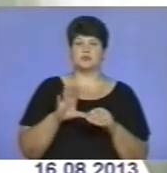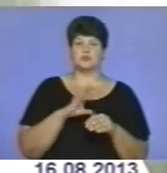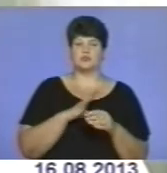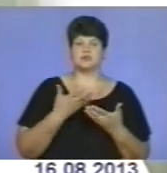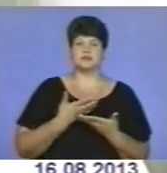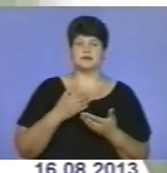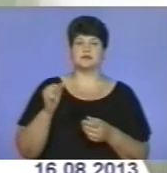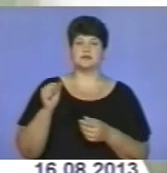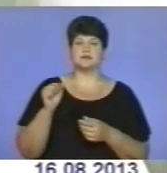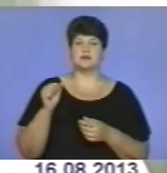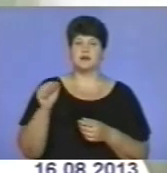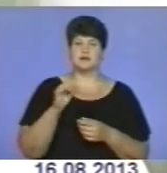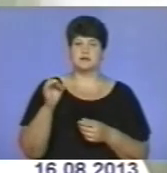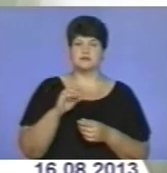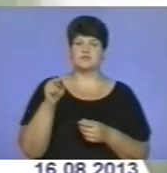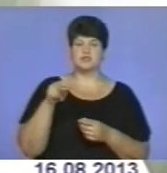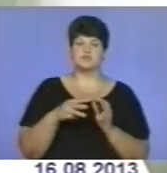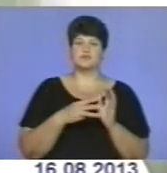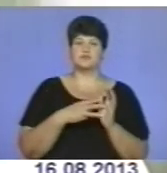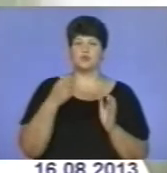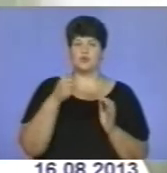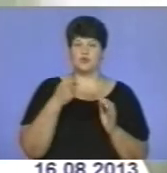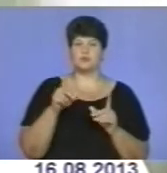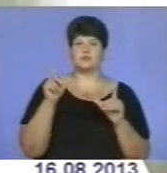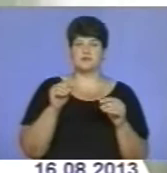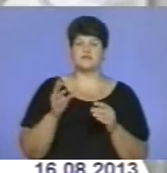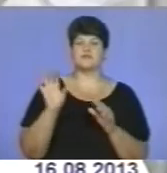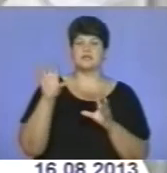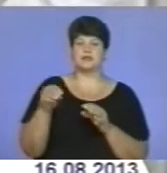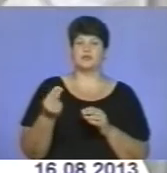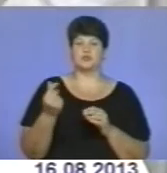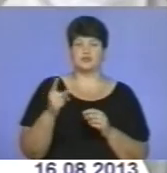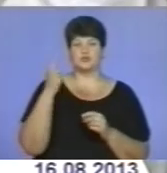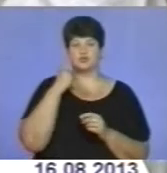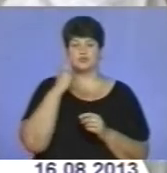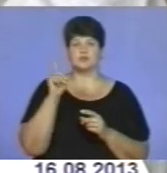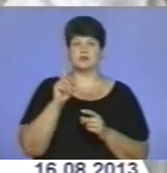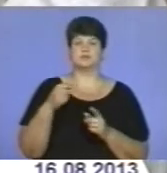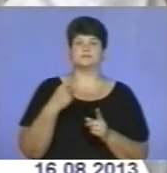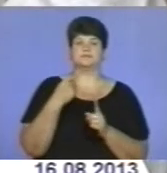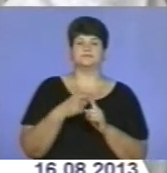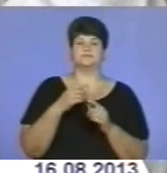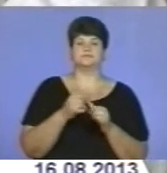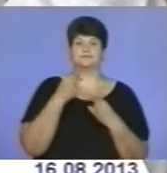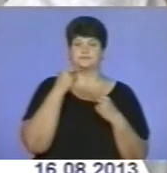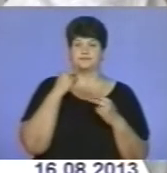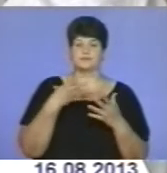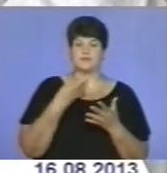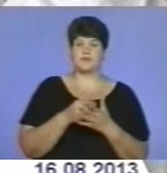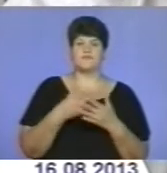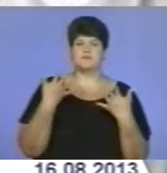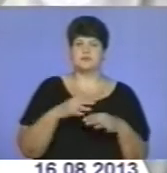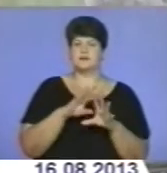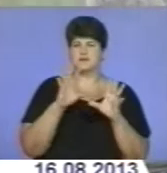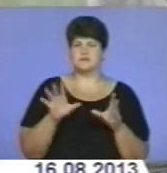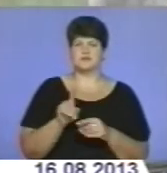2008 року. Люди довірились приїжджому підприємцям і вклали свої гроші. Сподівалися таким чином примножити капітал, натомість втратили усе,